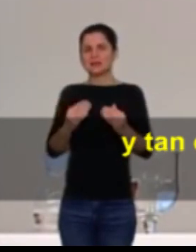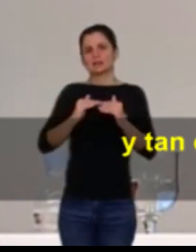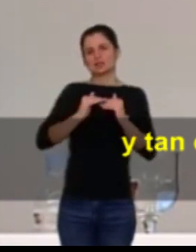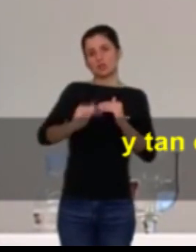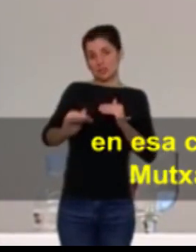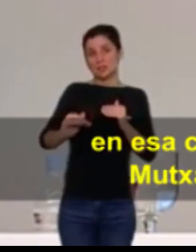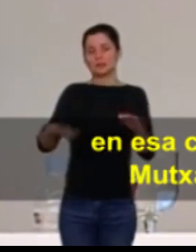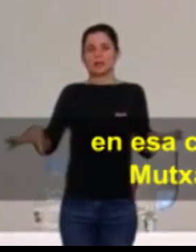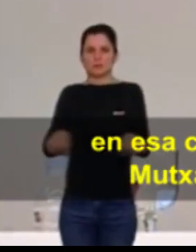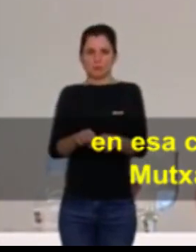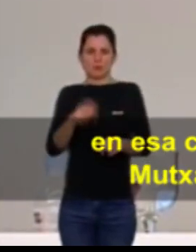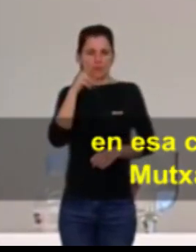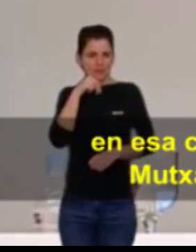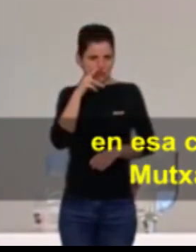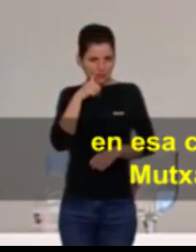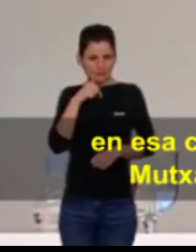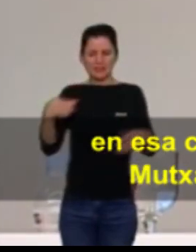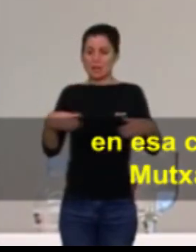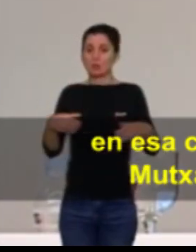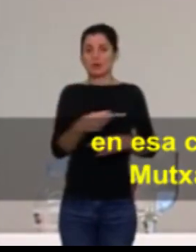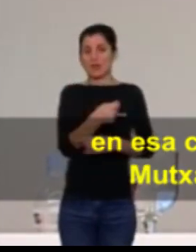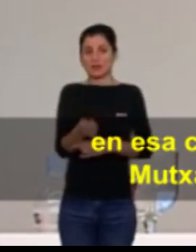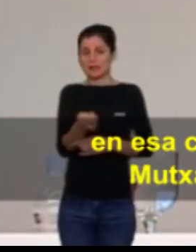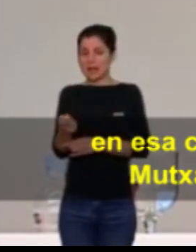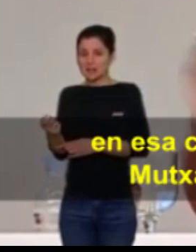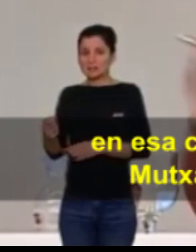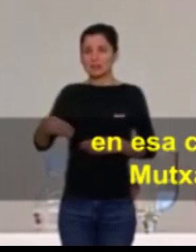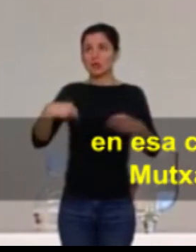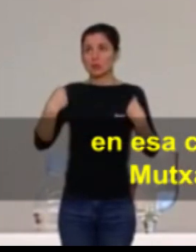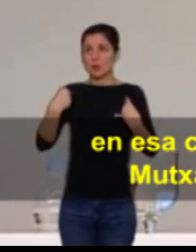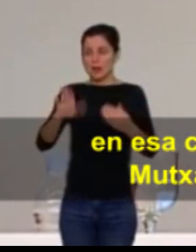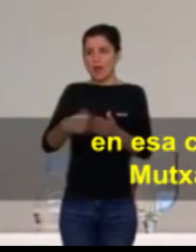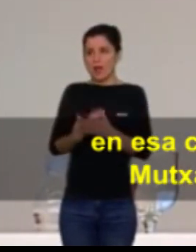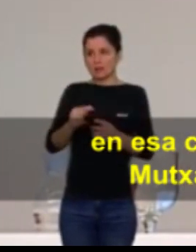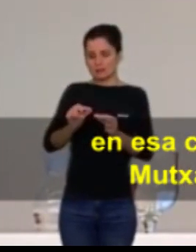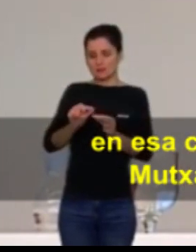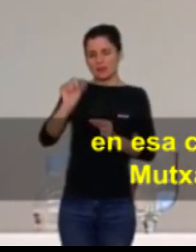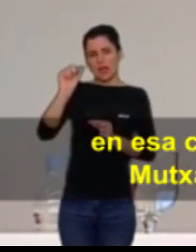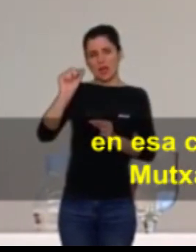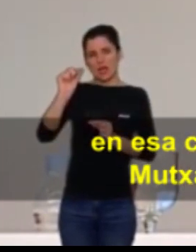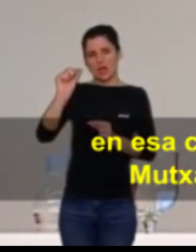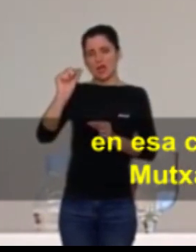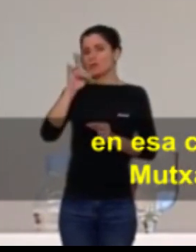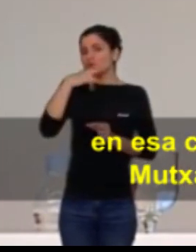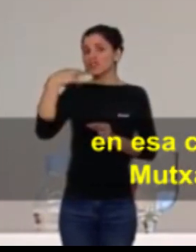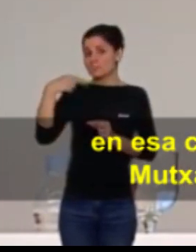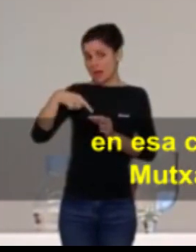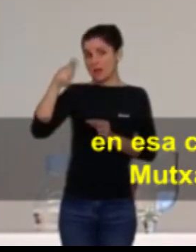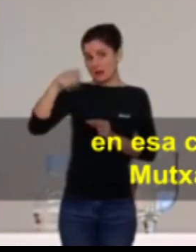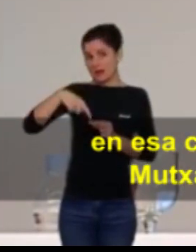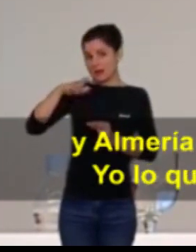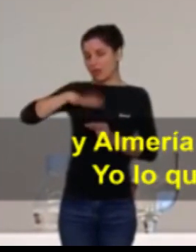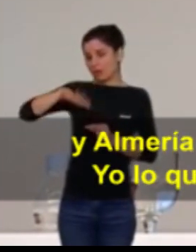província d'Alacant, en eixa comunitat de regants des d'Orihuela fins a Mutxamel i també en altres parts